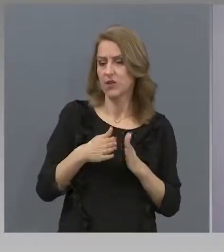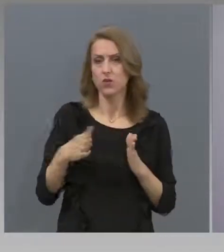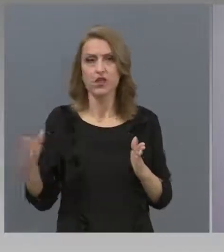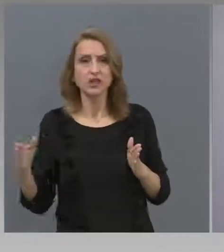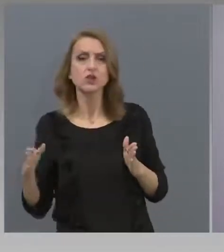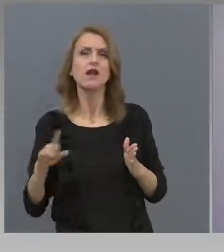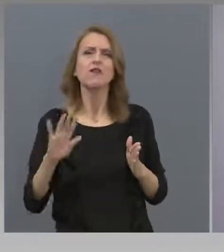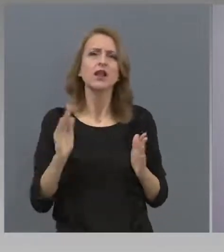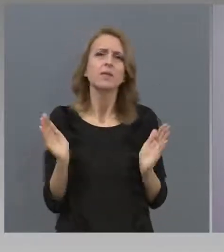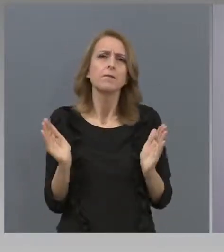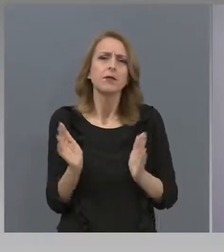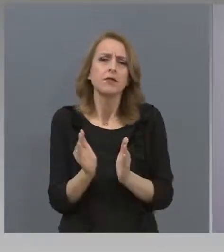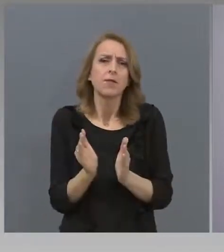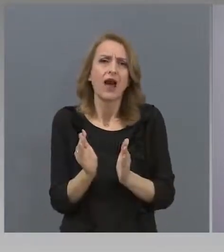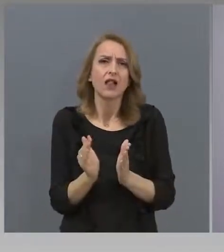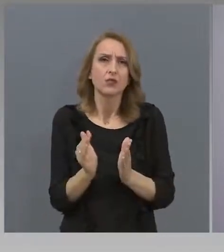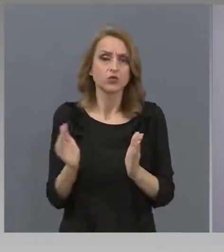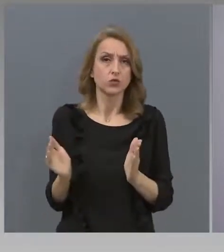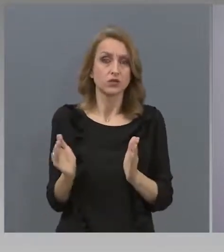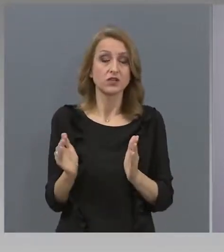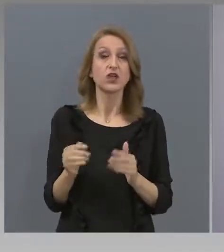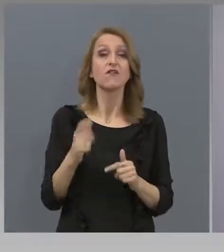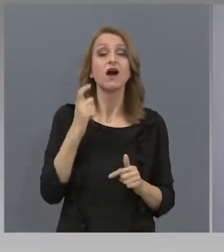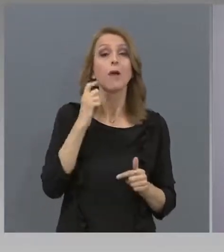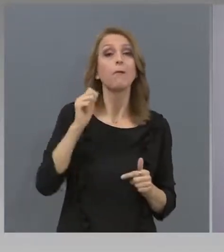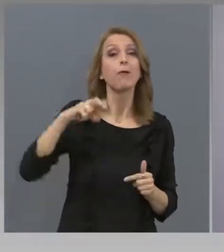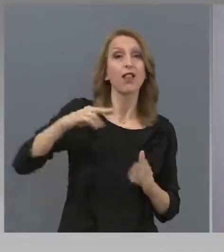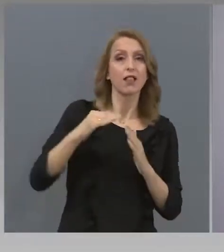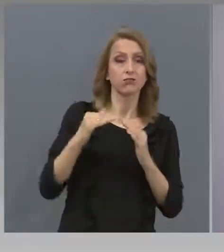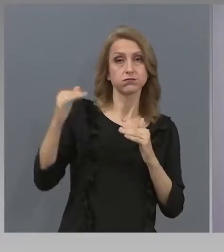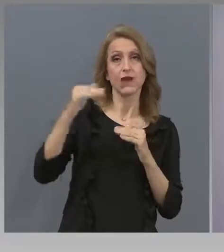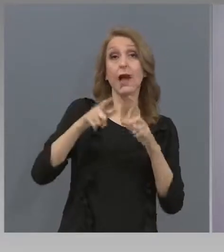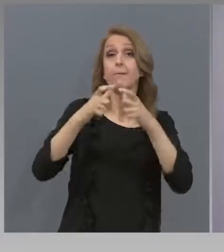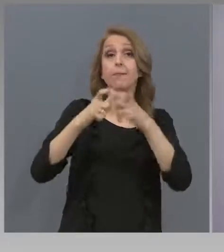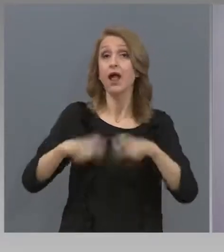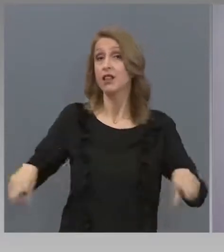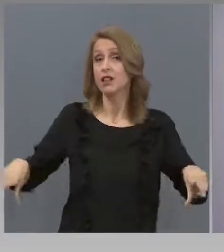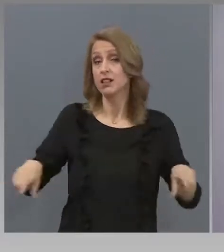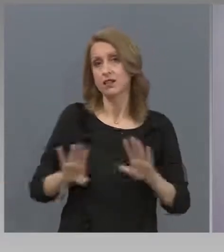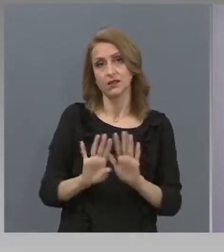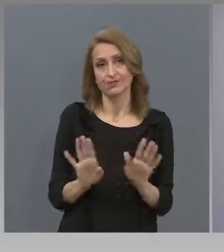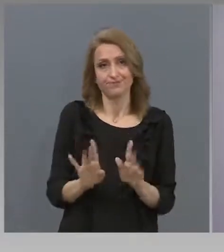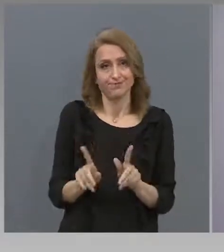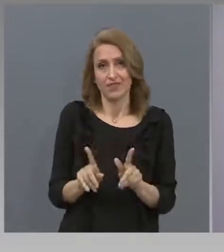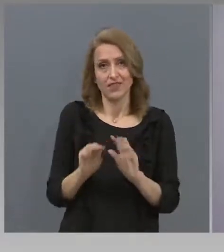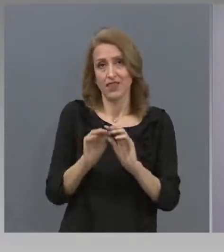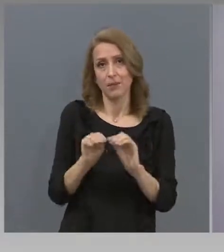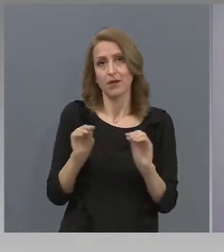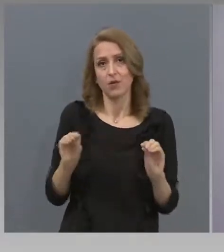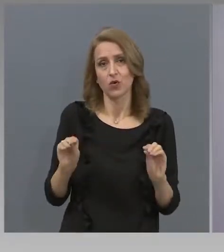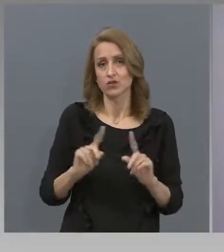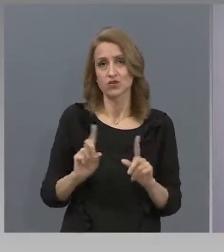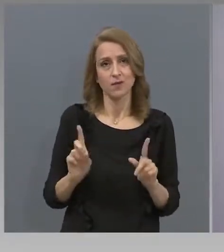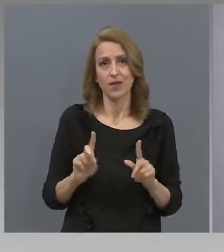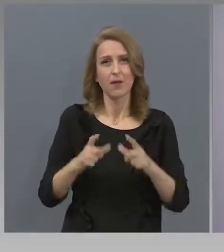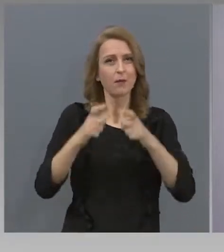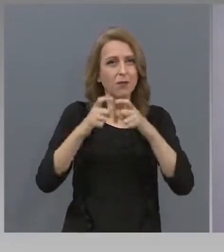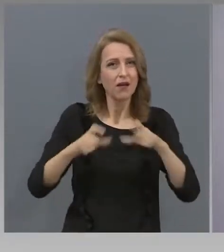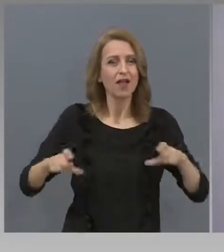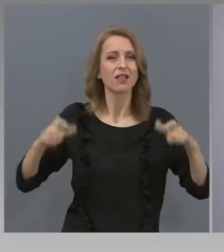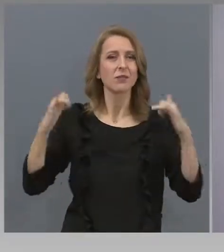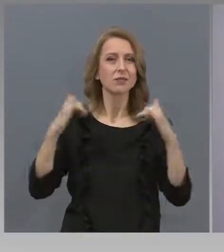удължаване. Балове никой не препоръчва на този етап. Министерството по никакъв начин не